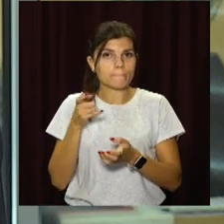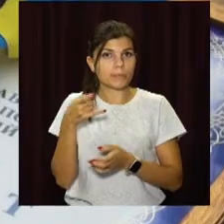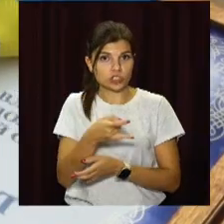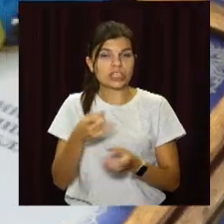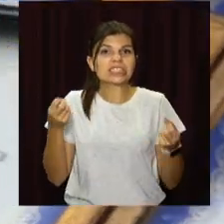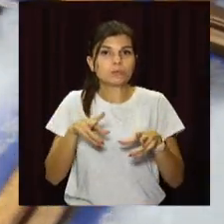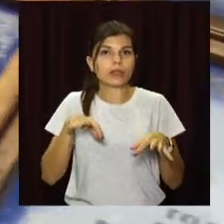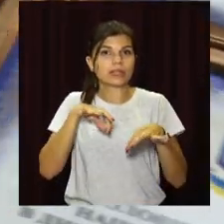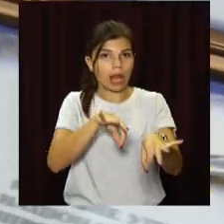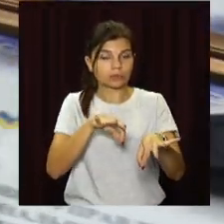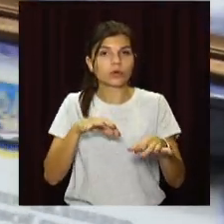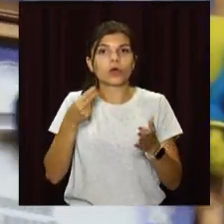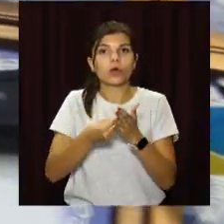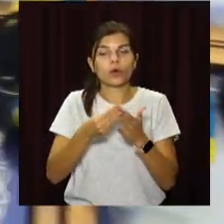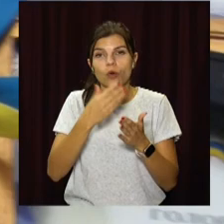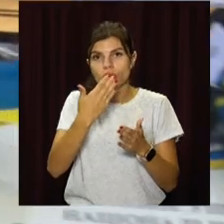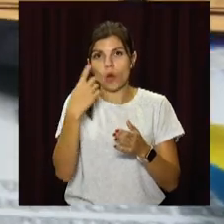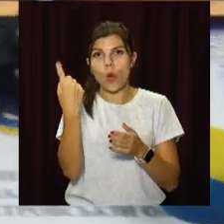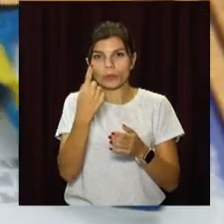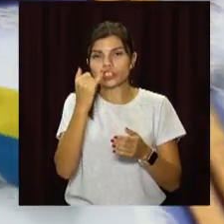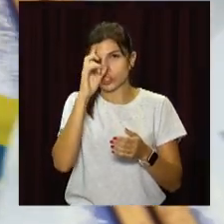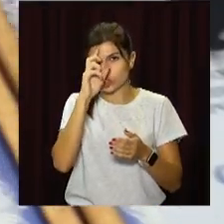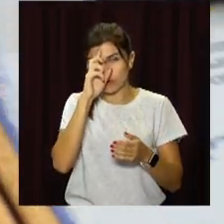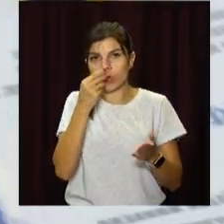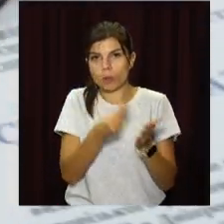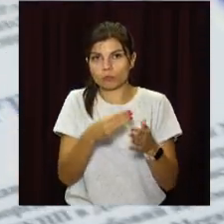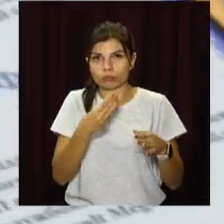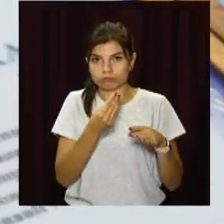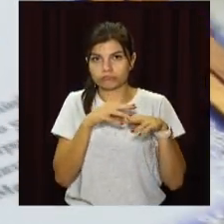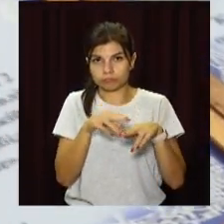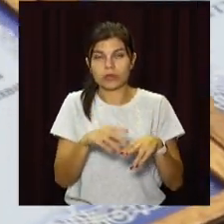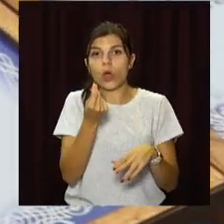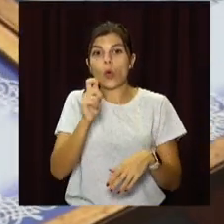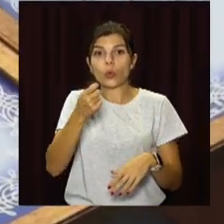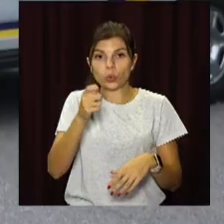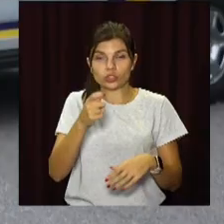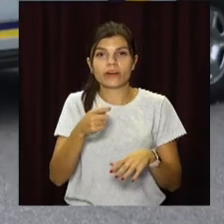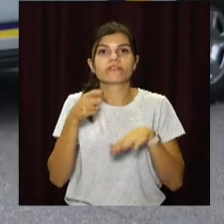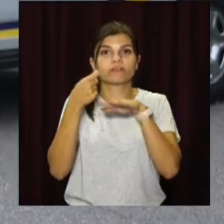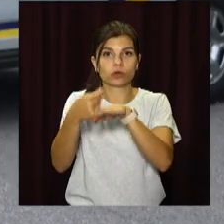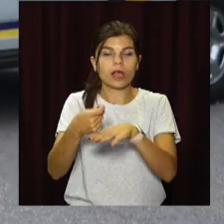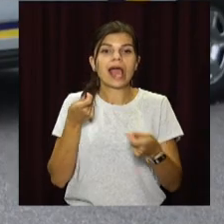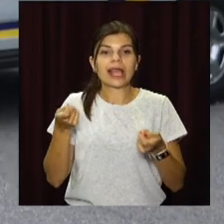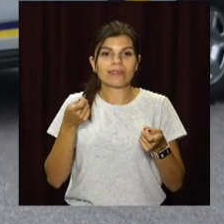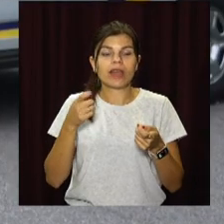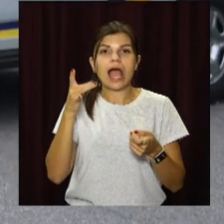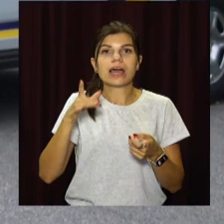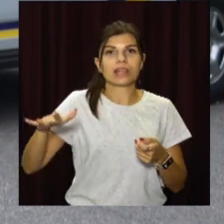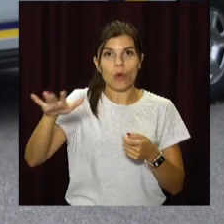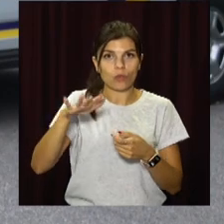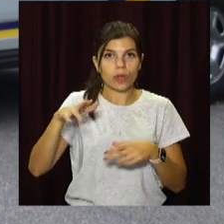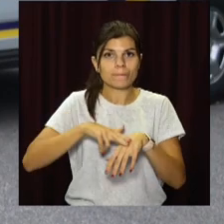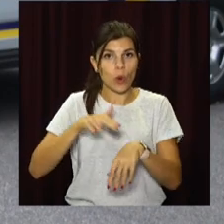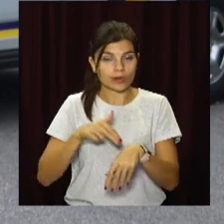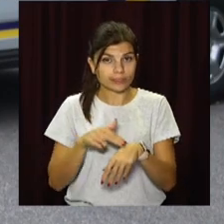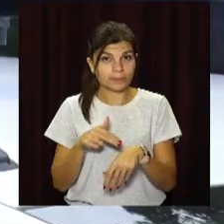Спецтранспорт придбали коштом обласного та державного бюджетів. Ключі від нових авто вручили керівникам районних підрозділів